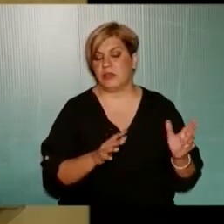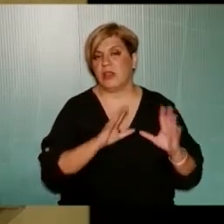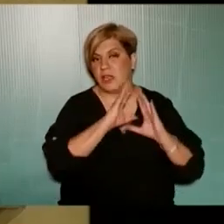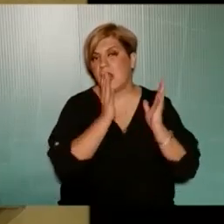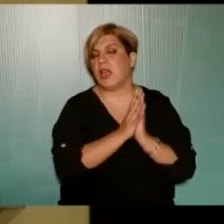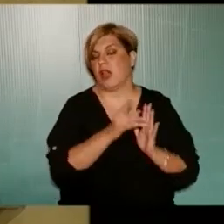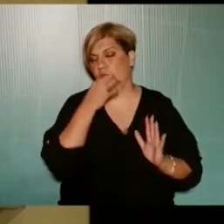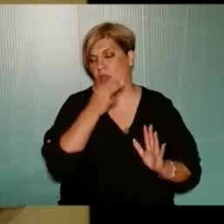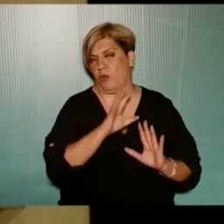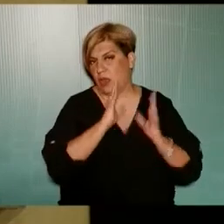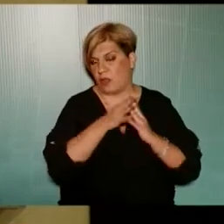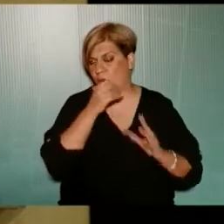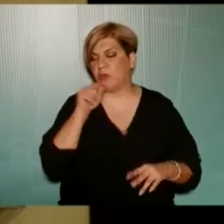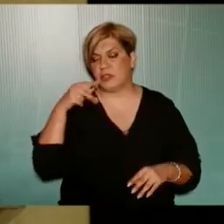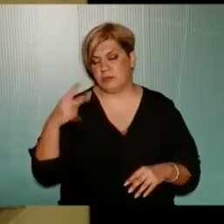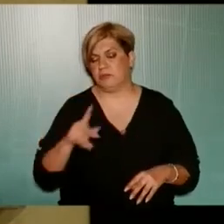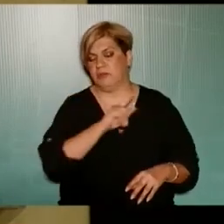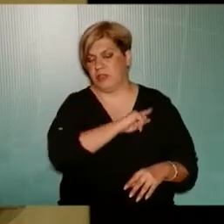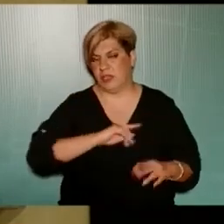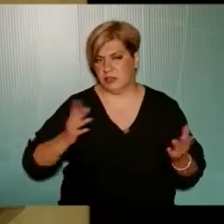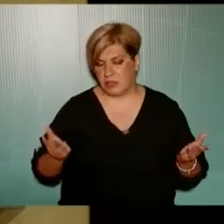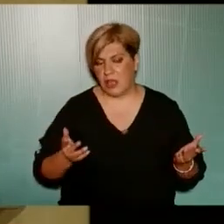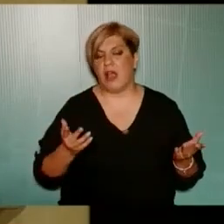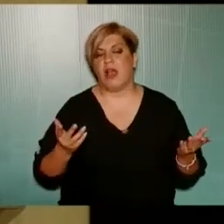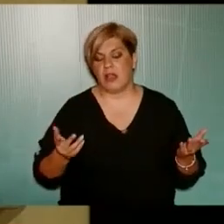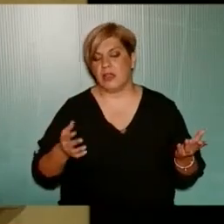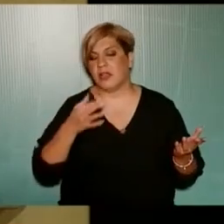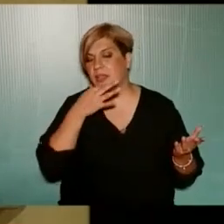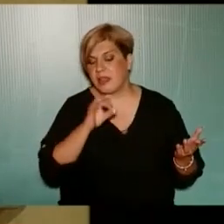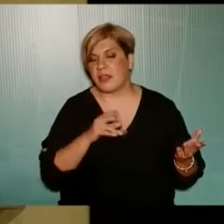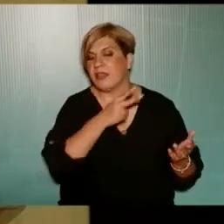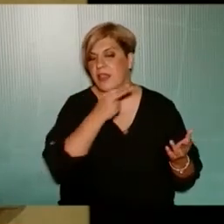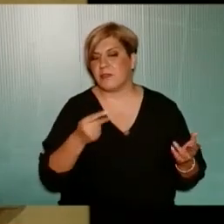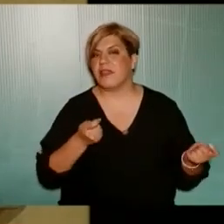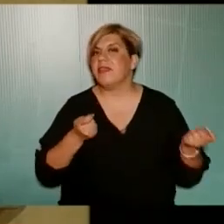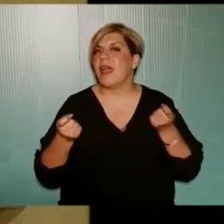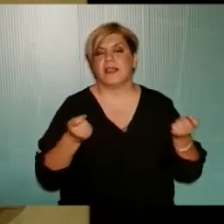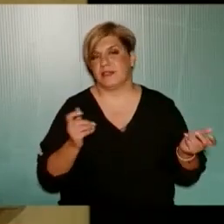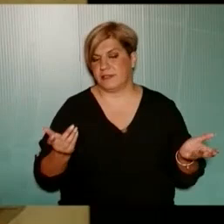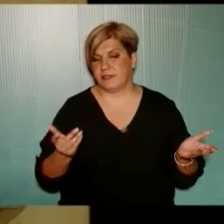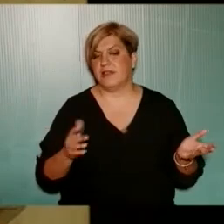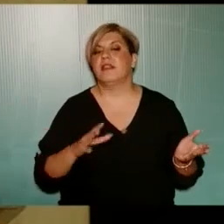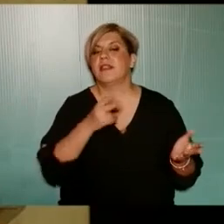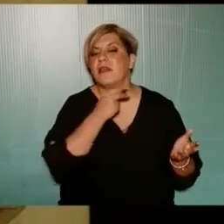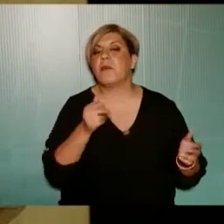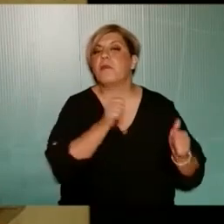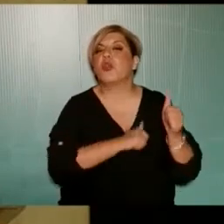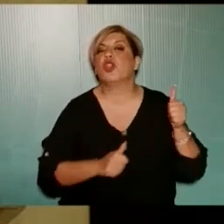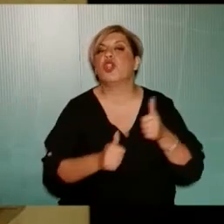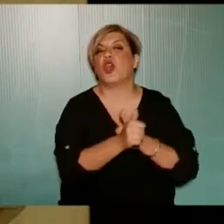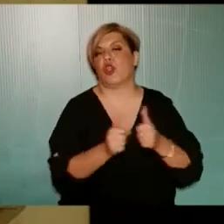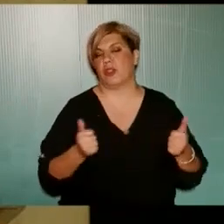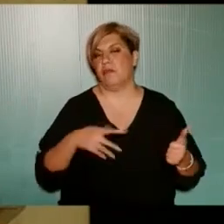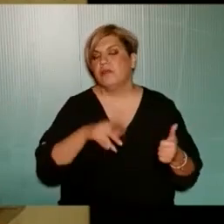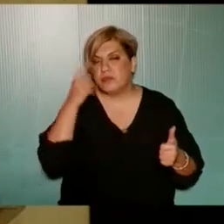Γενικώς το λέω Άρα Και το λέω Γιατί δεν είναι θέμα διαχείρισης Αν έκανε Είναι θέμα προτεροτήτων Εμείς